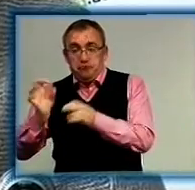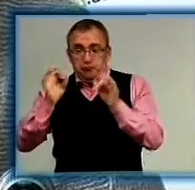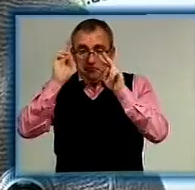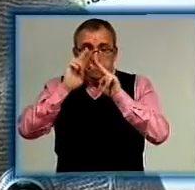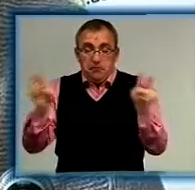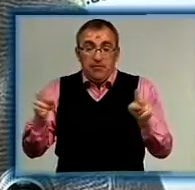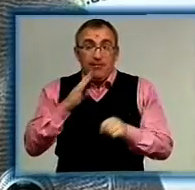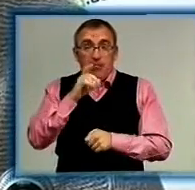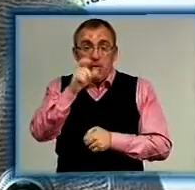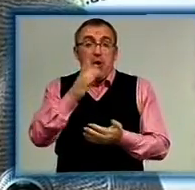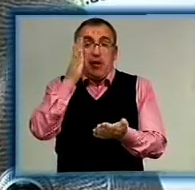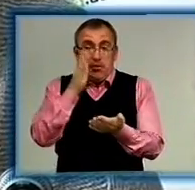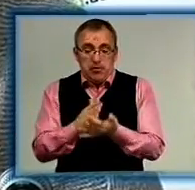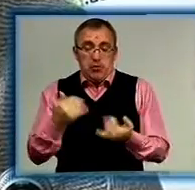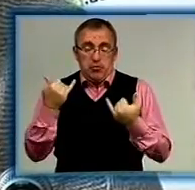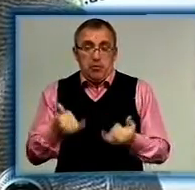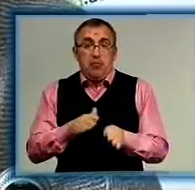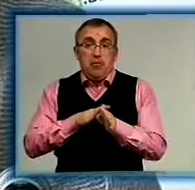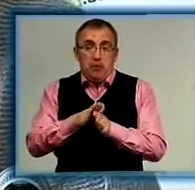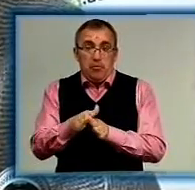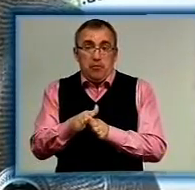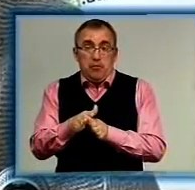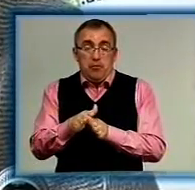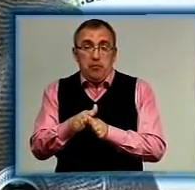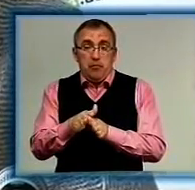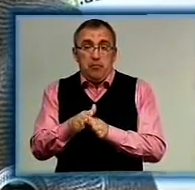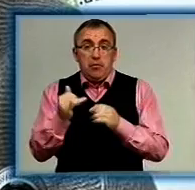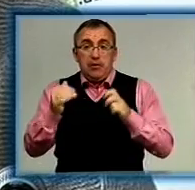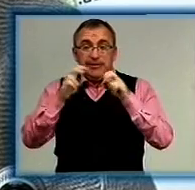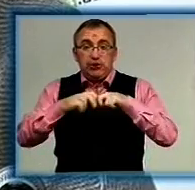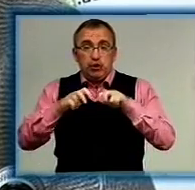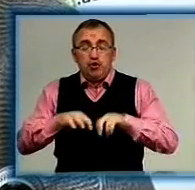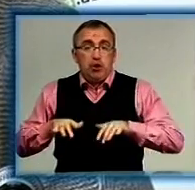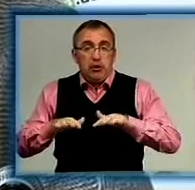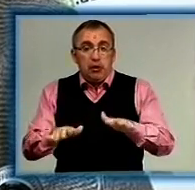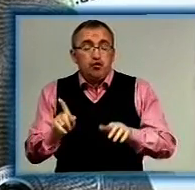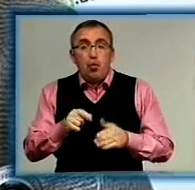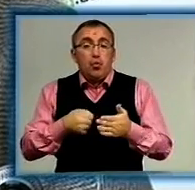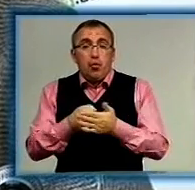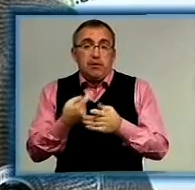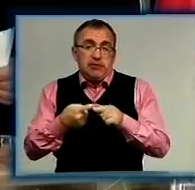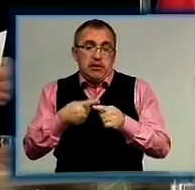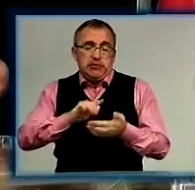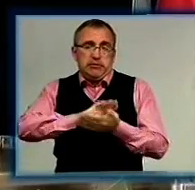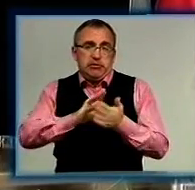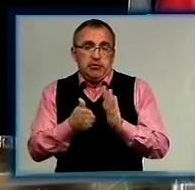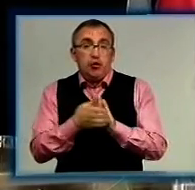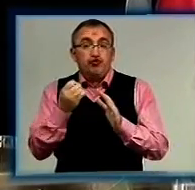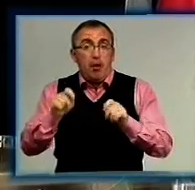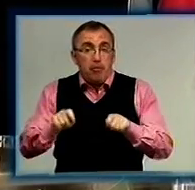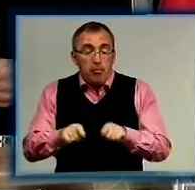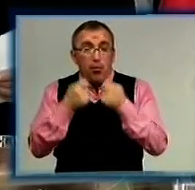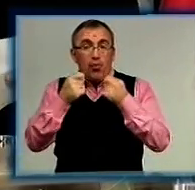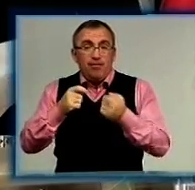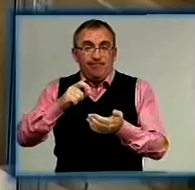Ця жінка є. Зараз проводяться слідчі дії щодо цієї ситуації. Ще одне порушення на